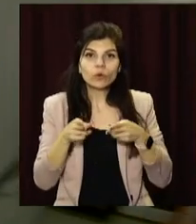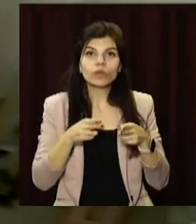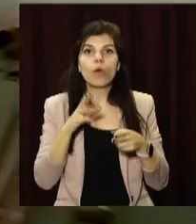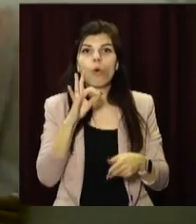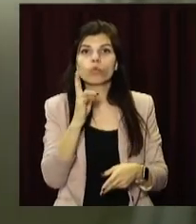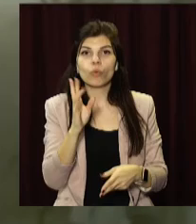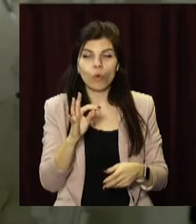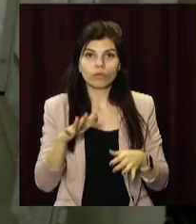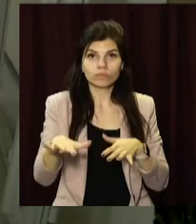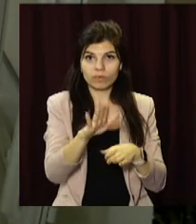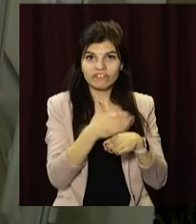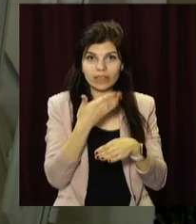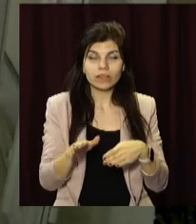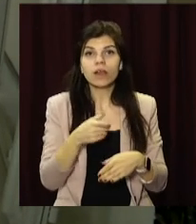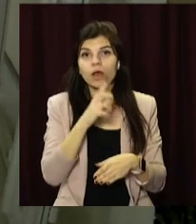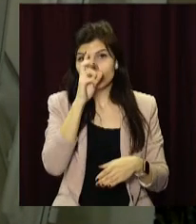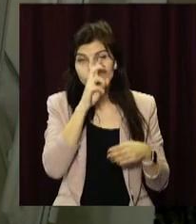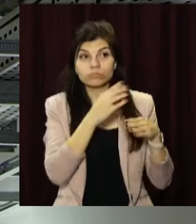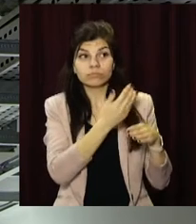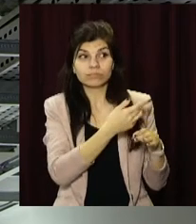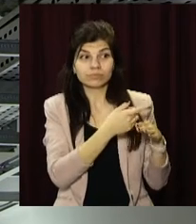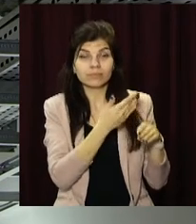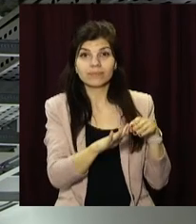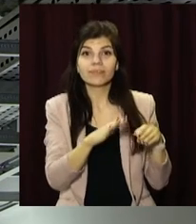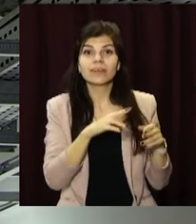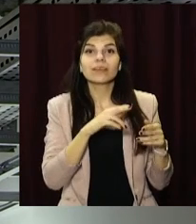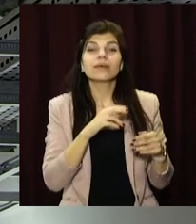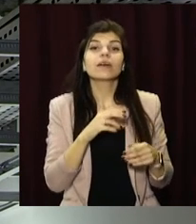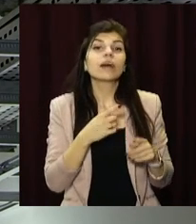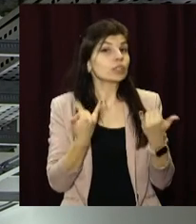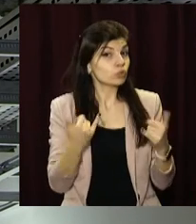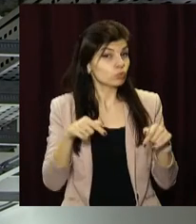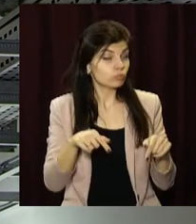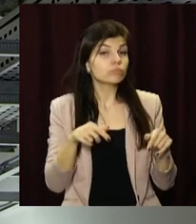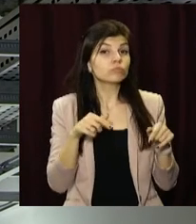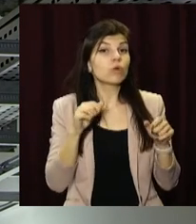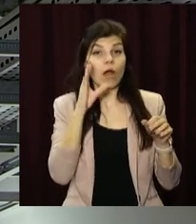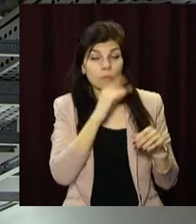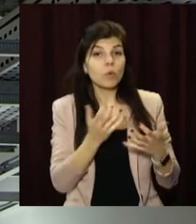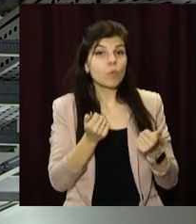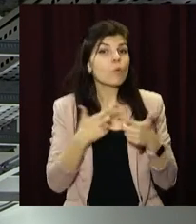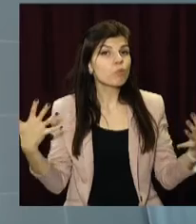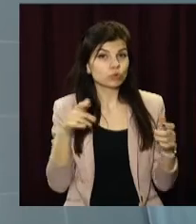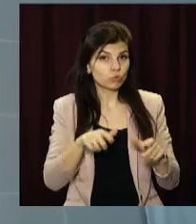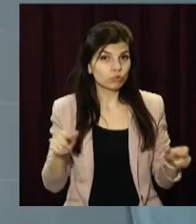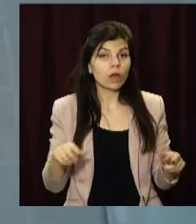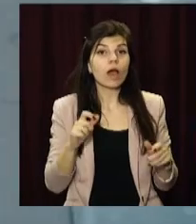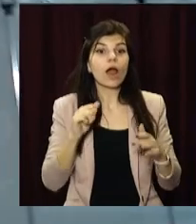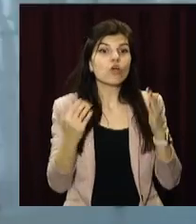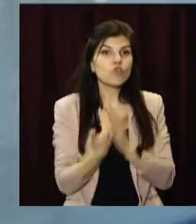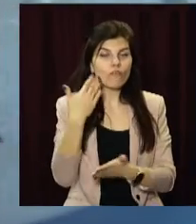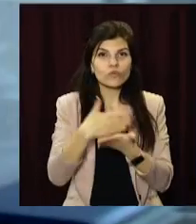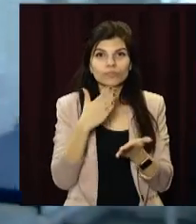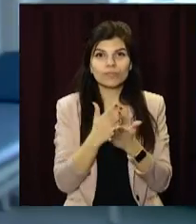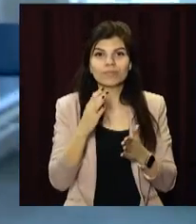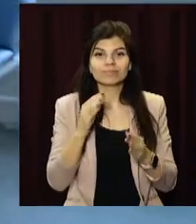хірургії та онкології. Нині коштом держбюджети реконструюють приймальне відділення. Після цього тут зможуть приймати більше пацієнтів. А завдяки новому